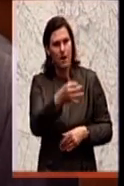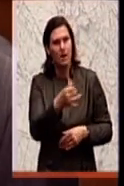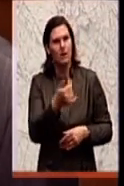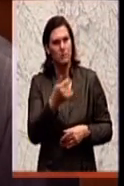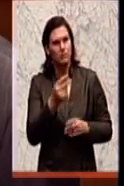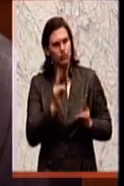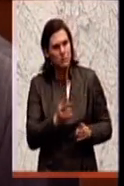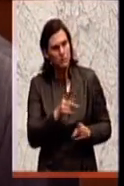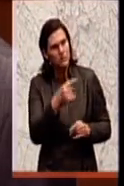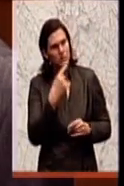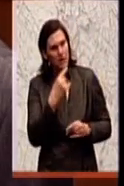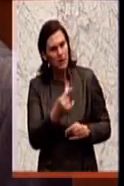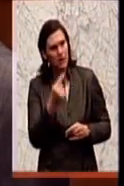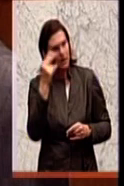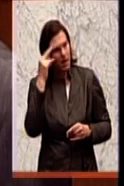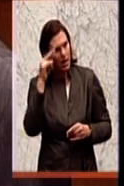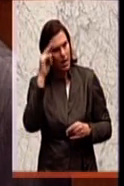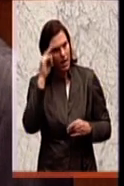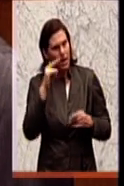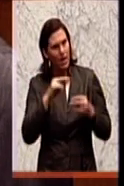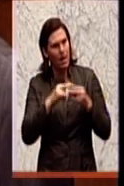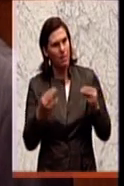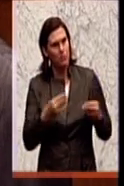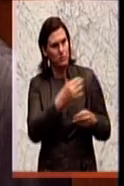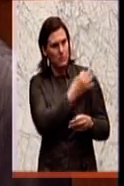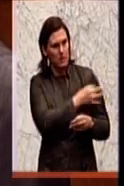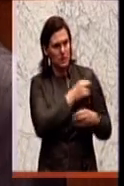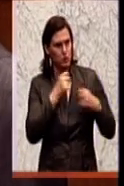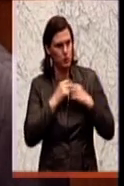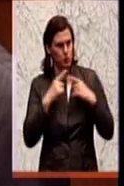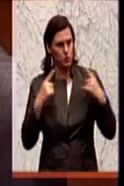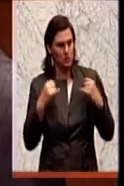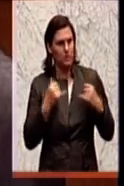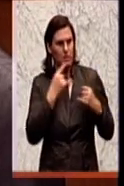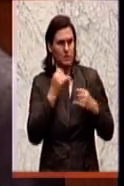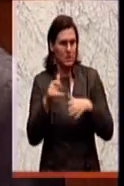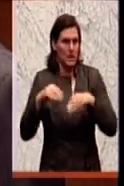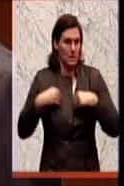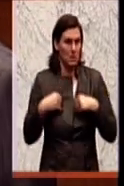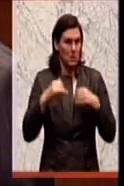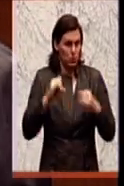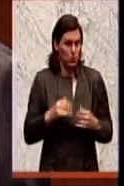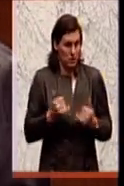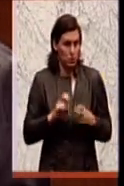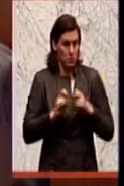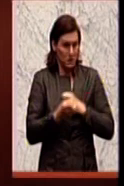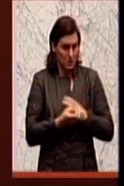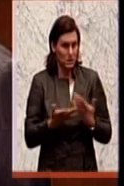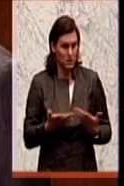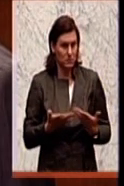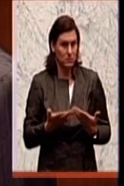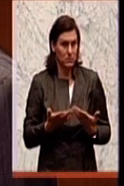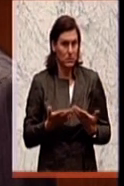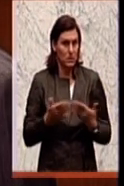dadurch, dass der Herr Bundeskanzler Schüssel damals zugestimmt hat, dass so etwas kommt, müssen wir natürlich alle umsetzen. Und es ist Gott sei Dank der Frau